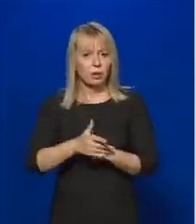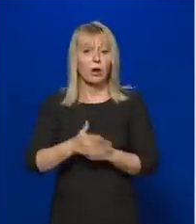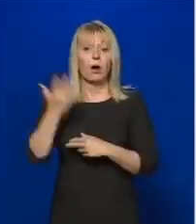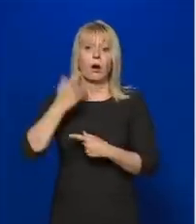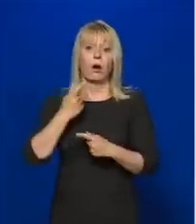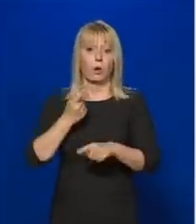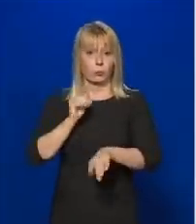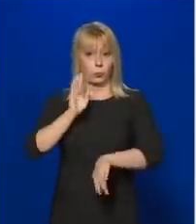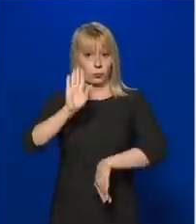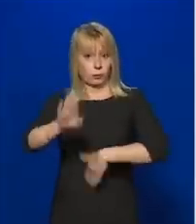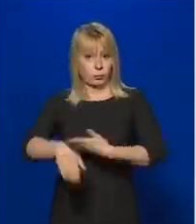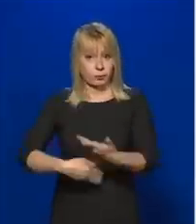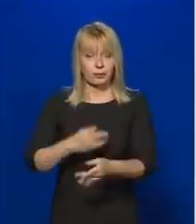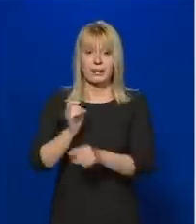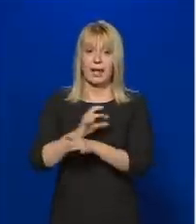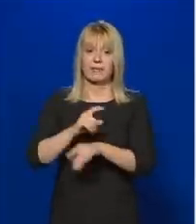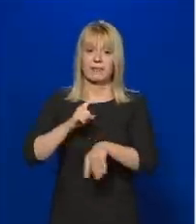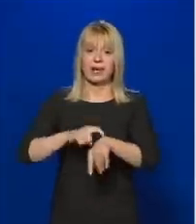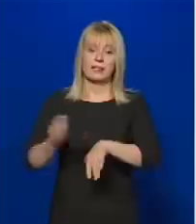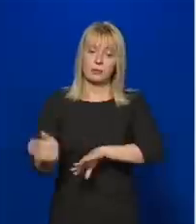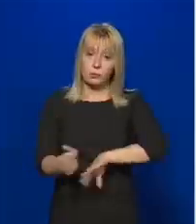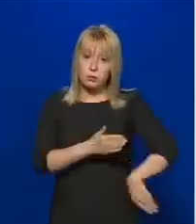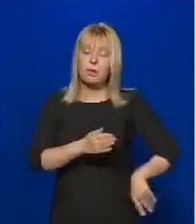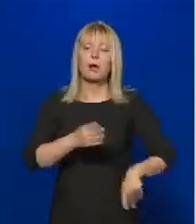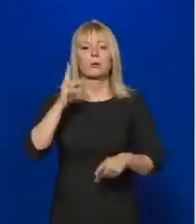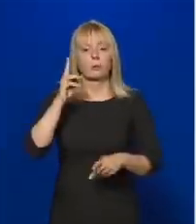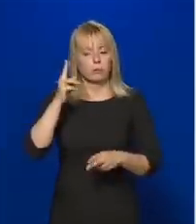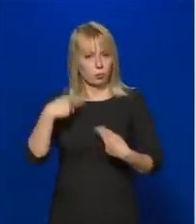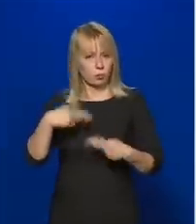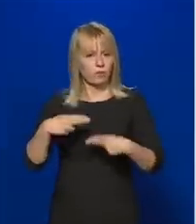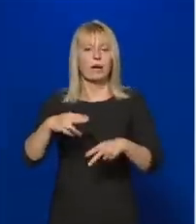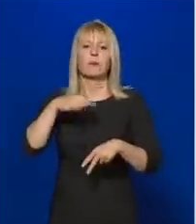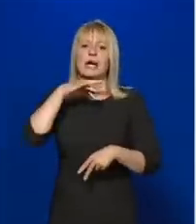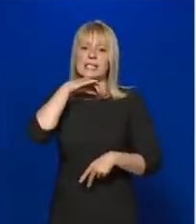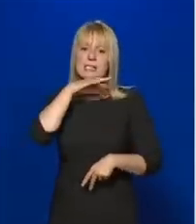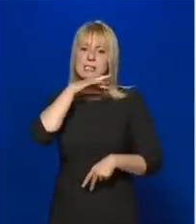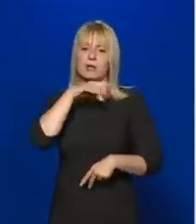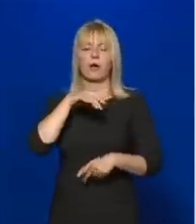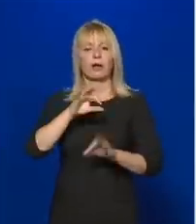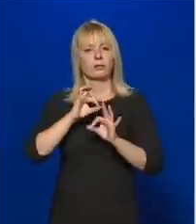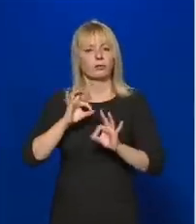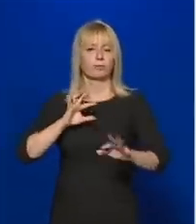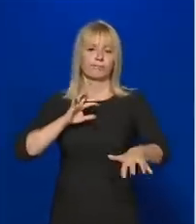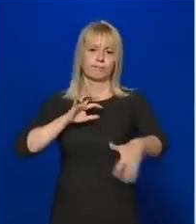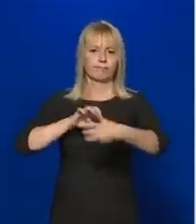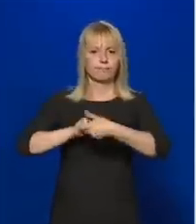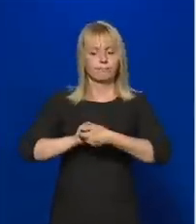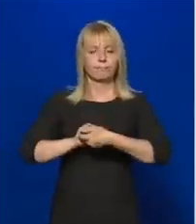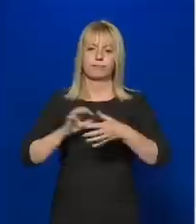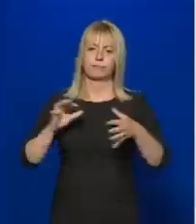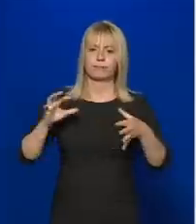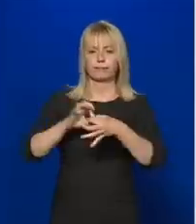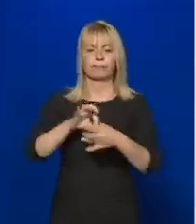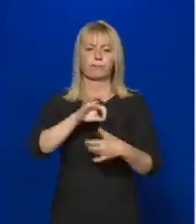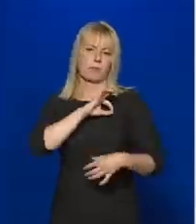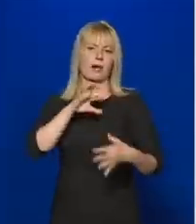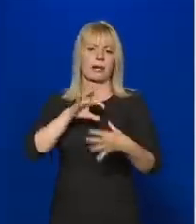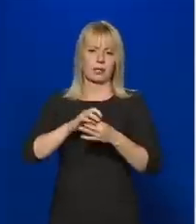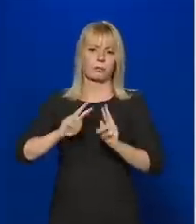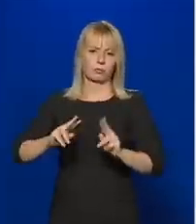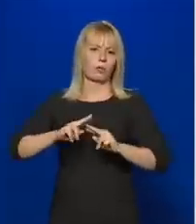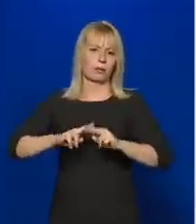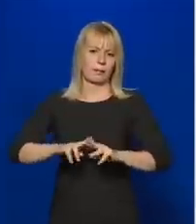járványveszély időszakán, akkor továbbra is arra törekszünk, hogy Izraelrel is kiegyensúzott, jó baráti kapcsolatai legyenek